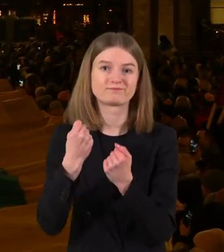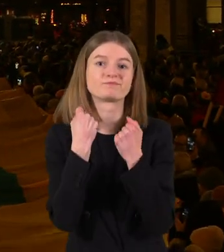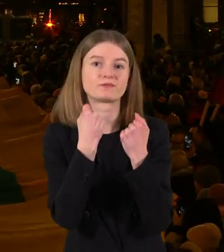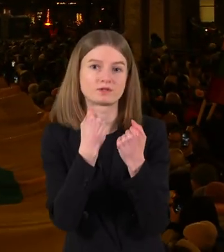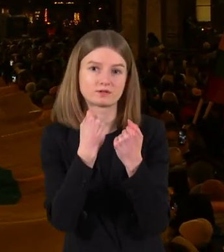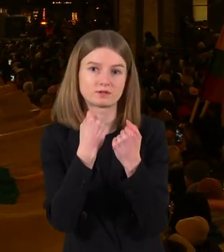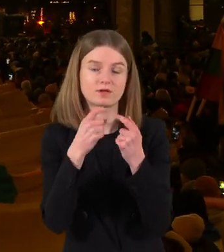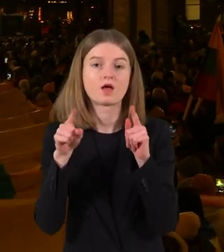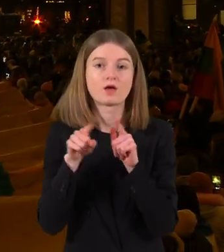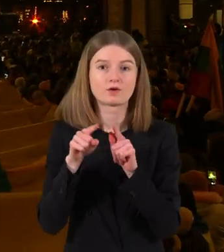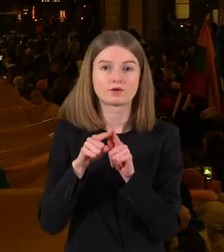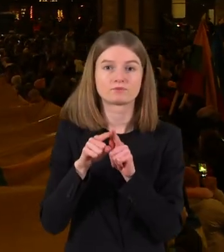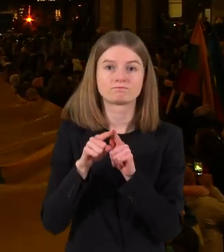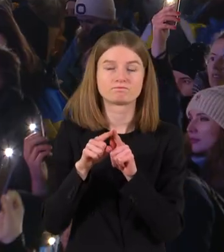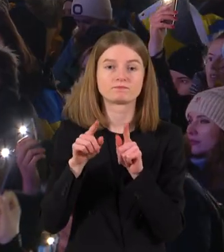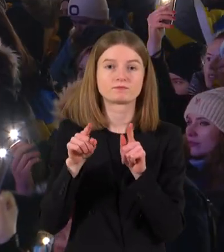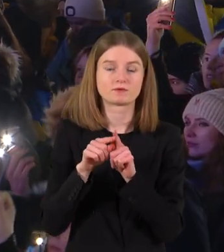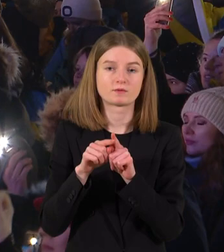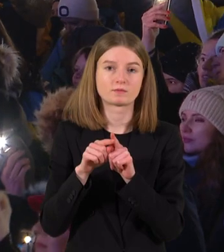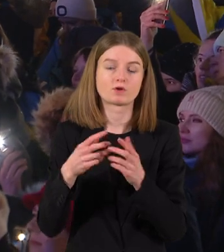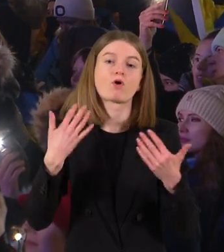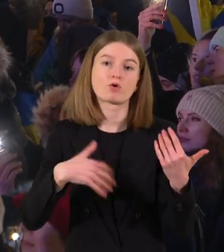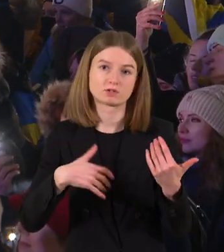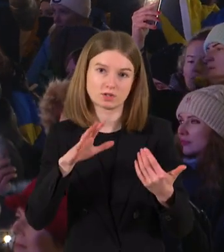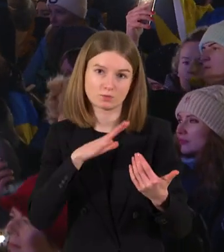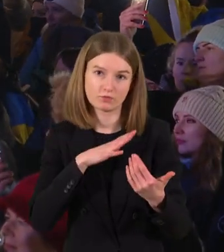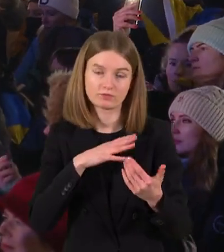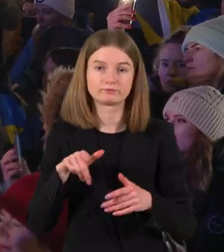vienybės akcijos laisvė šviečią koncertą.